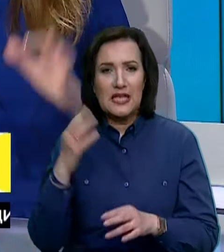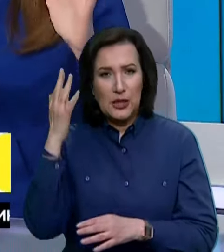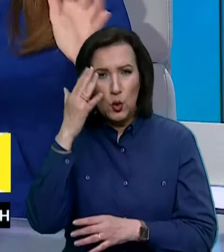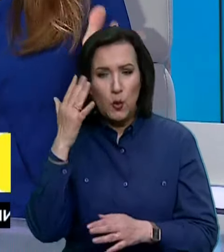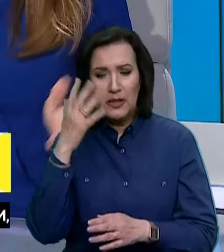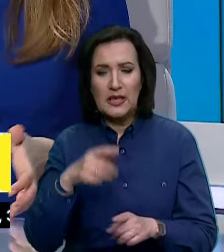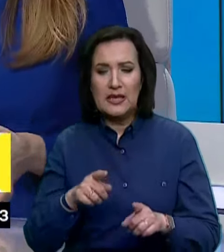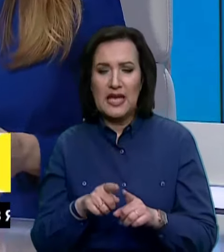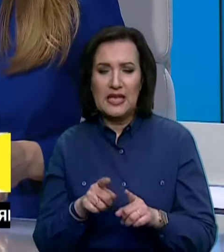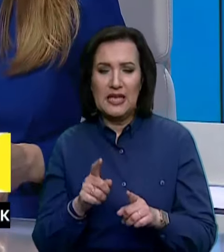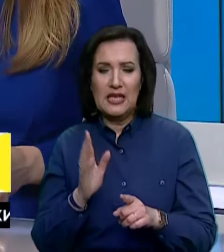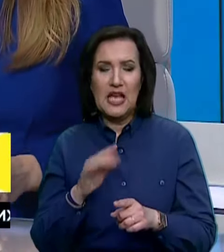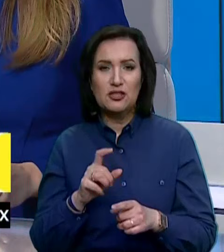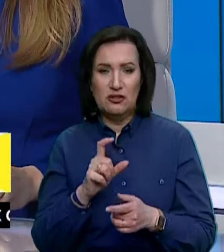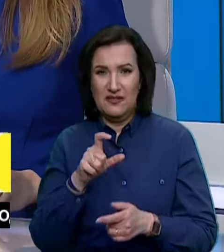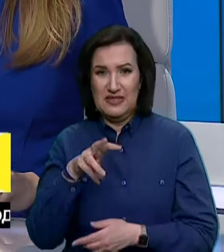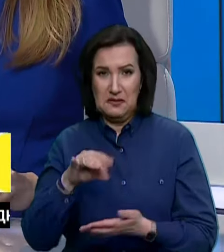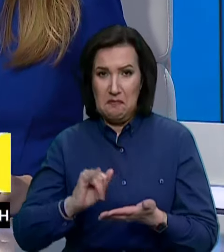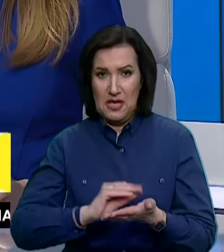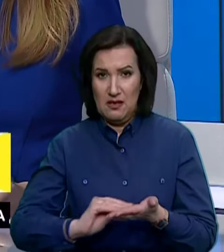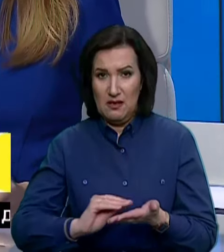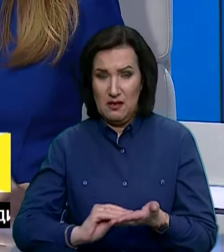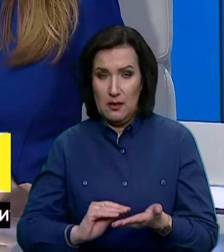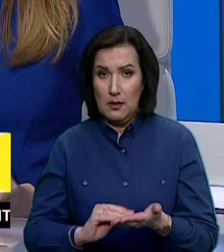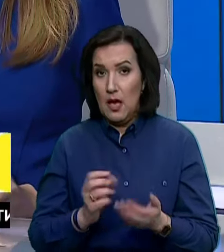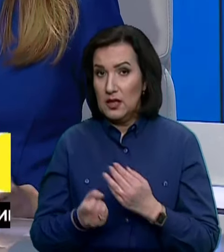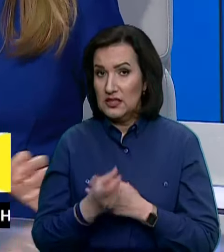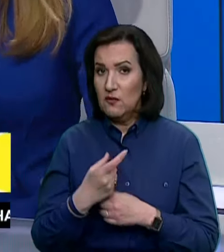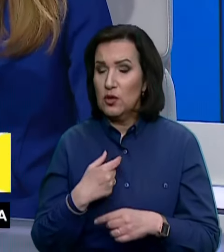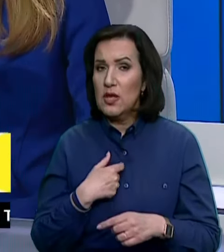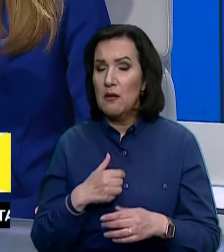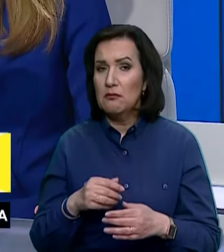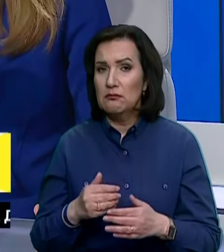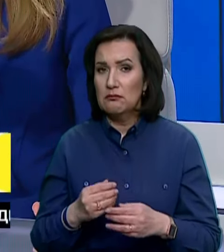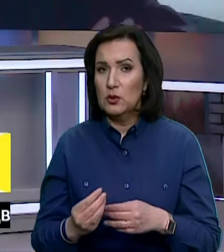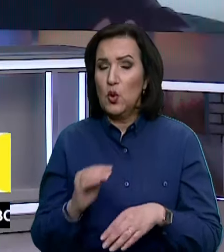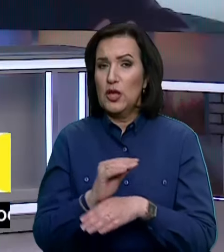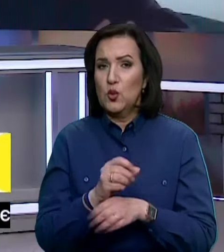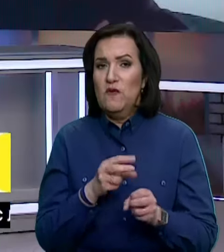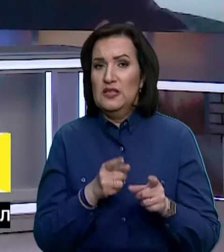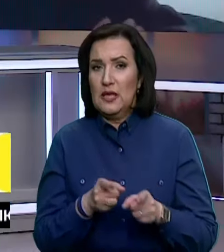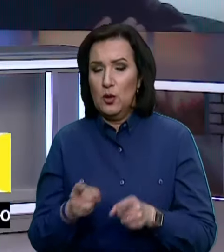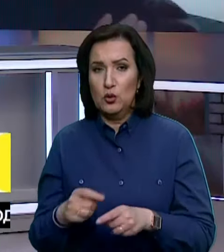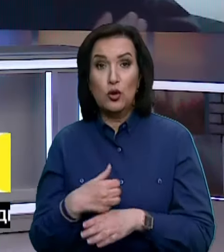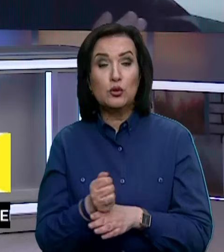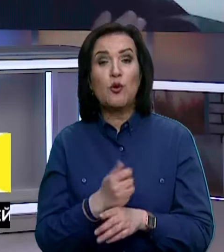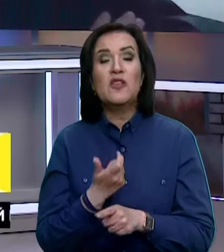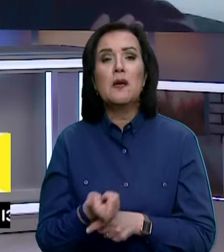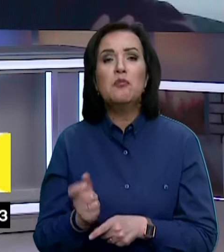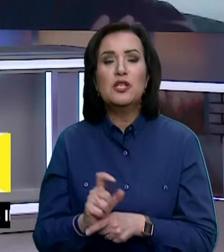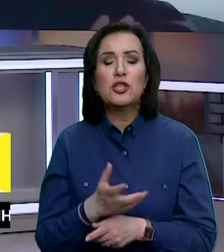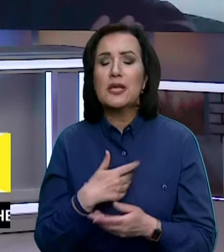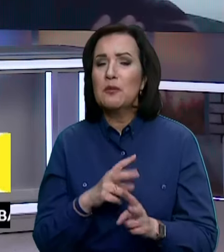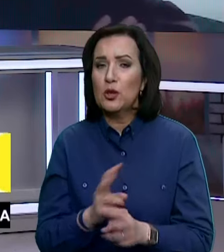думки, такі історії навіть в ЗМІ, чи не створюється нам додаткові загрози, що озброєння більше